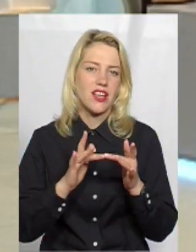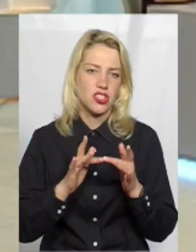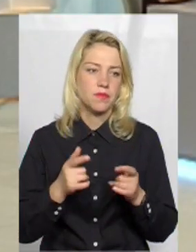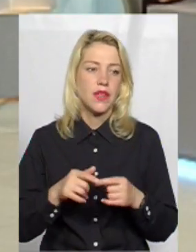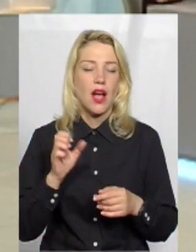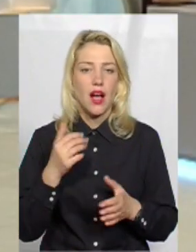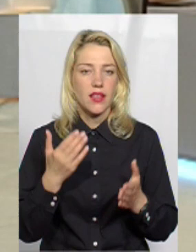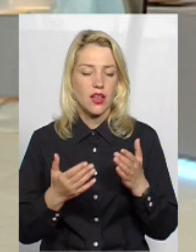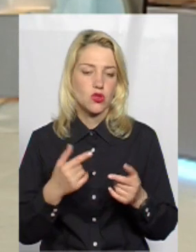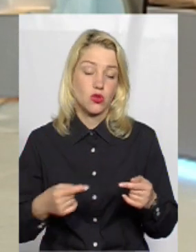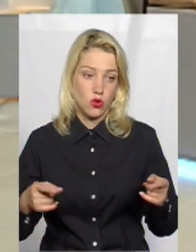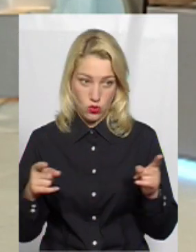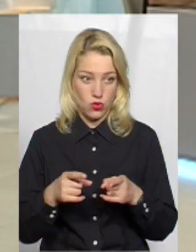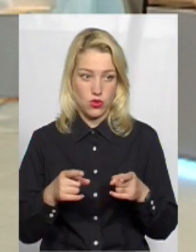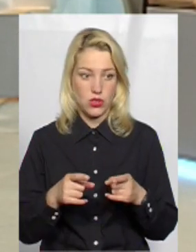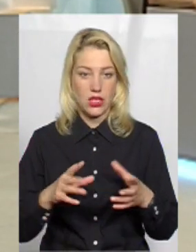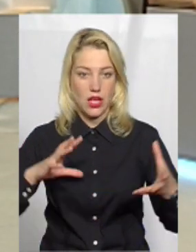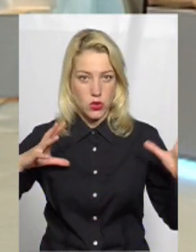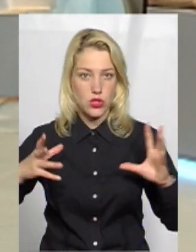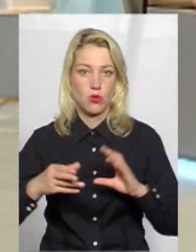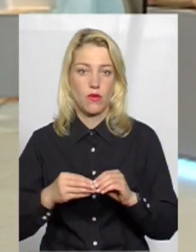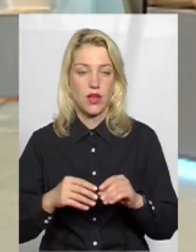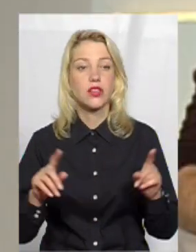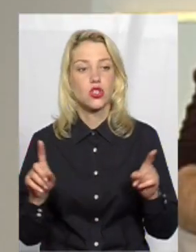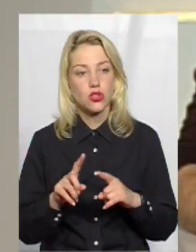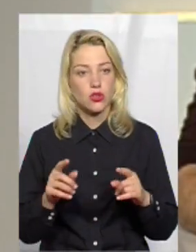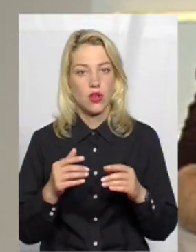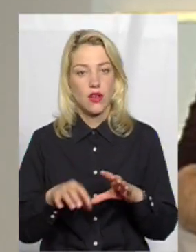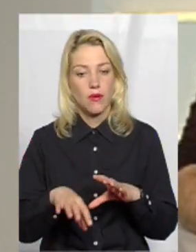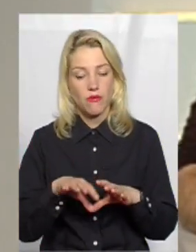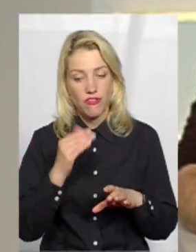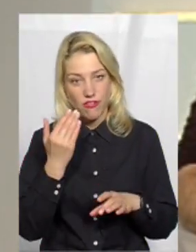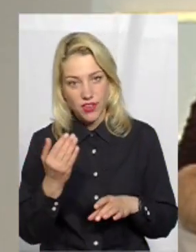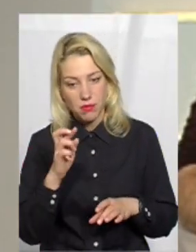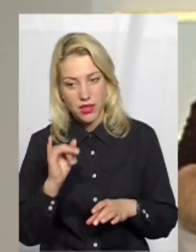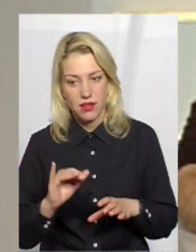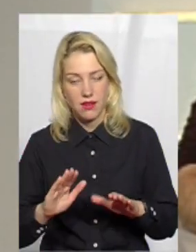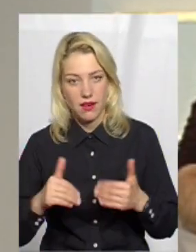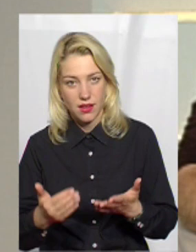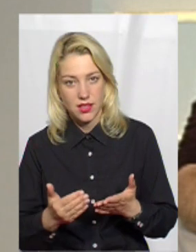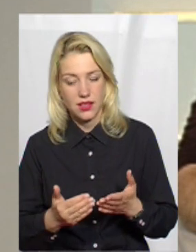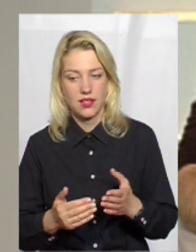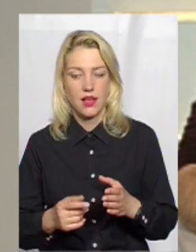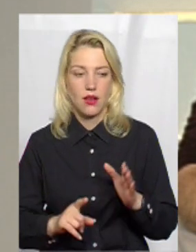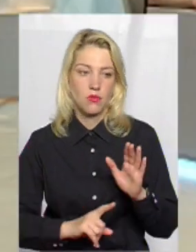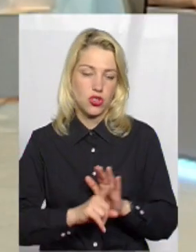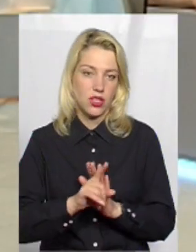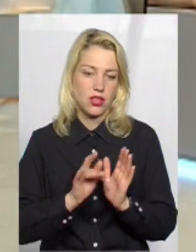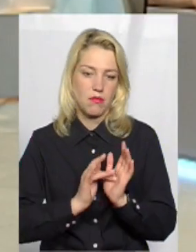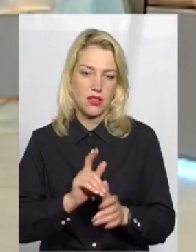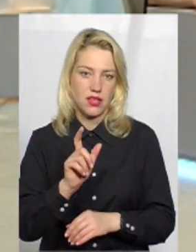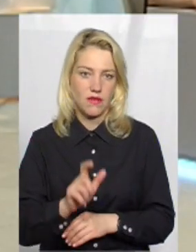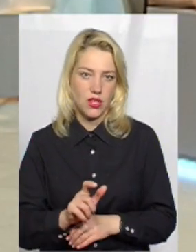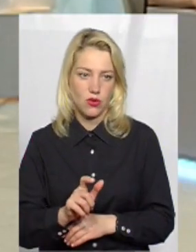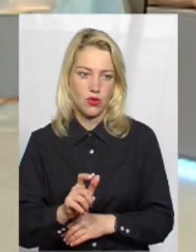коротко резюмувати, з чого ви б радили почати мандрівнику? От